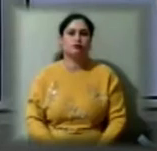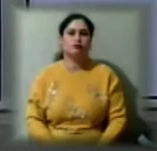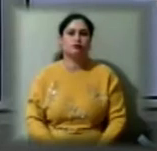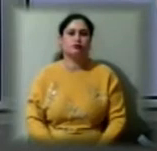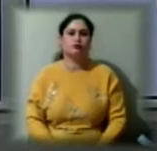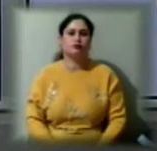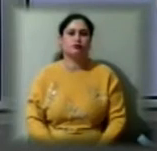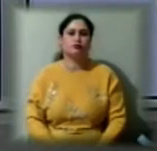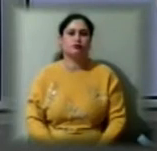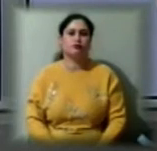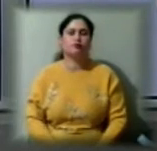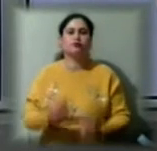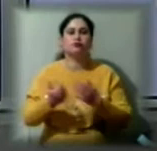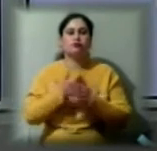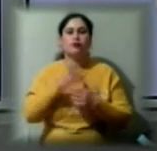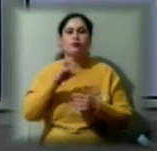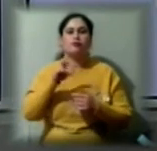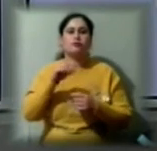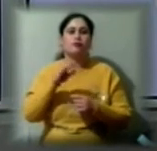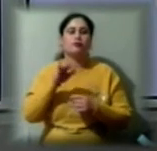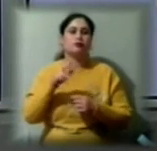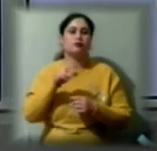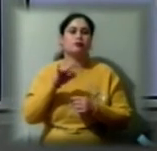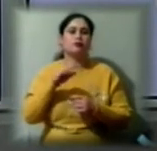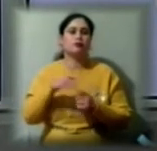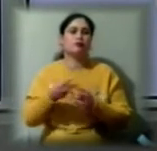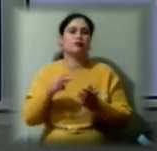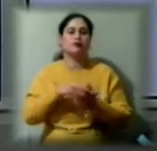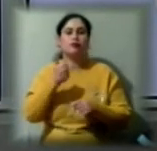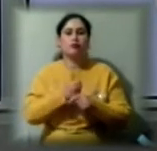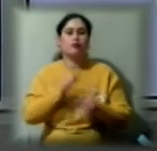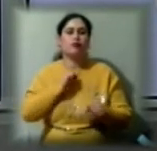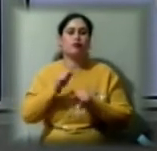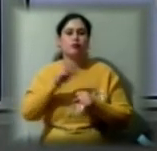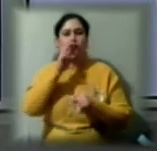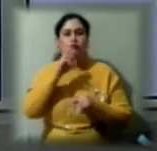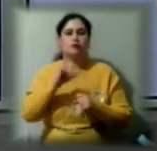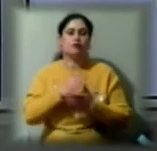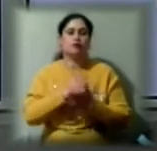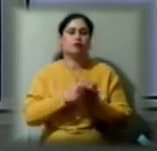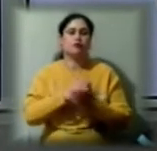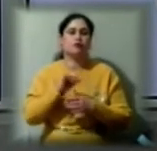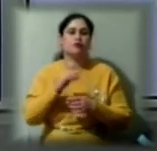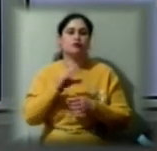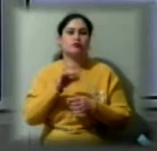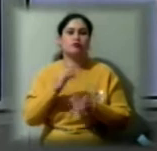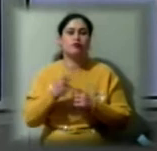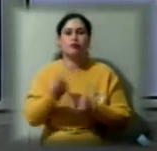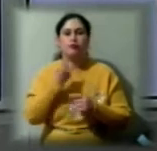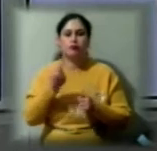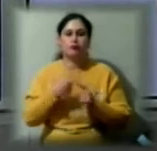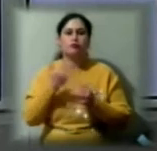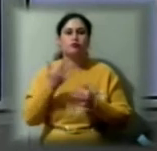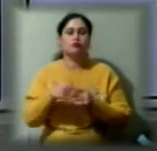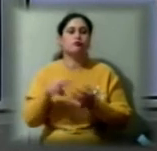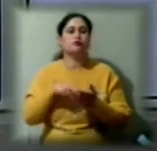Новий наземний пожежний гідрант встановили у Головному управління Державної служби з надзвичайних ситуацій в області. Скільки він коштує